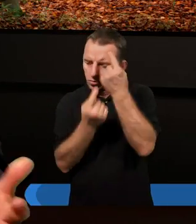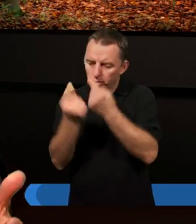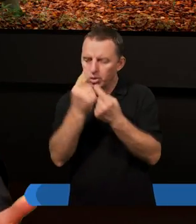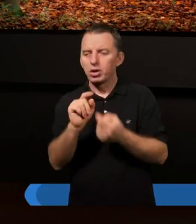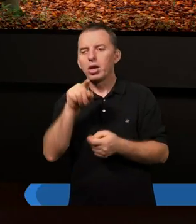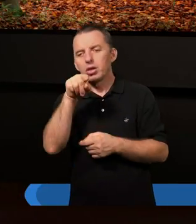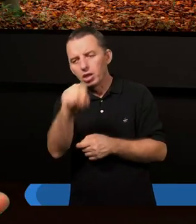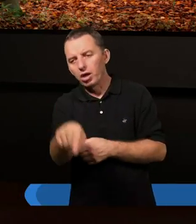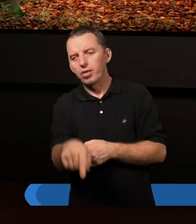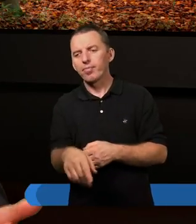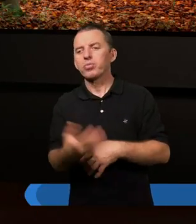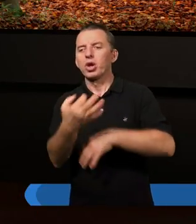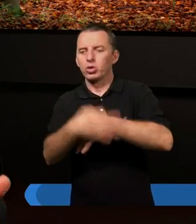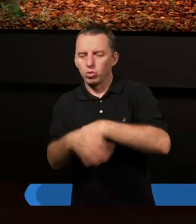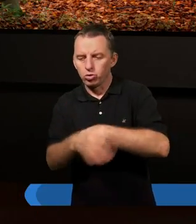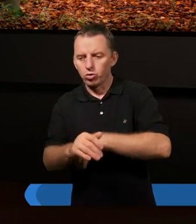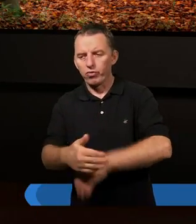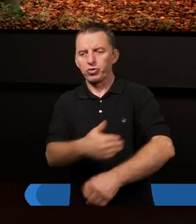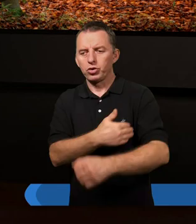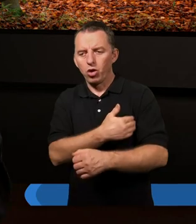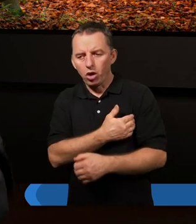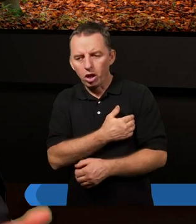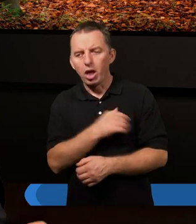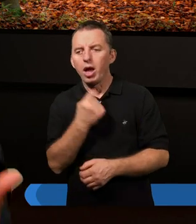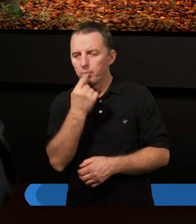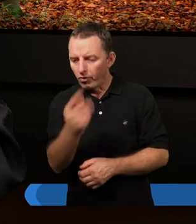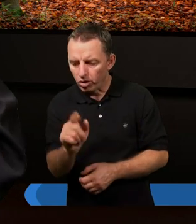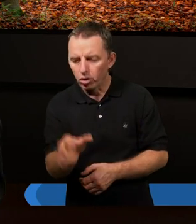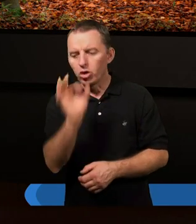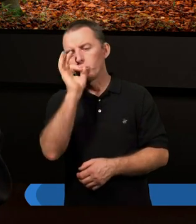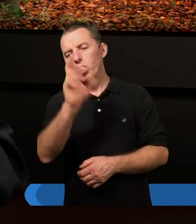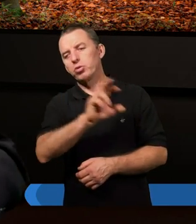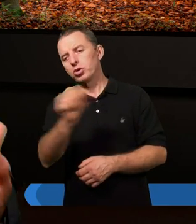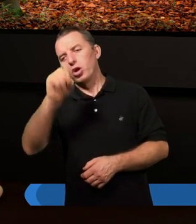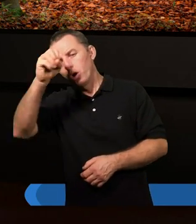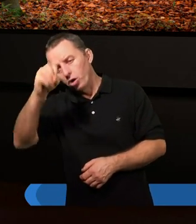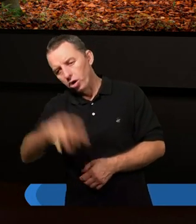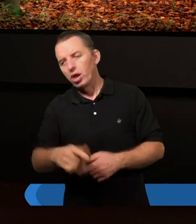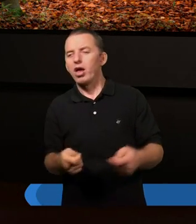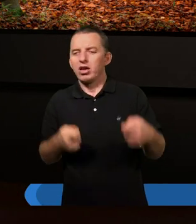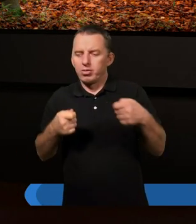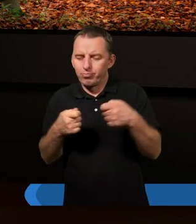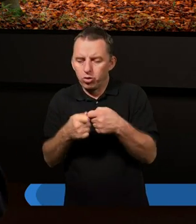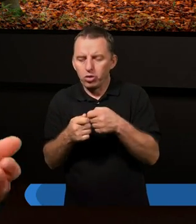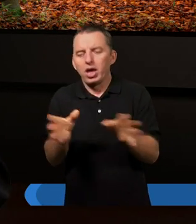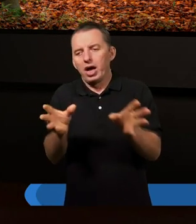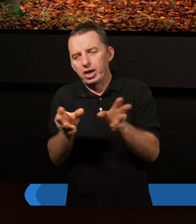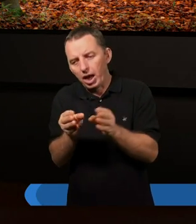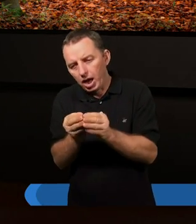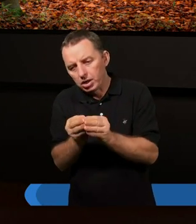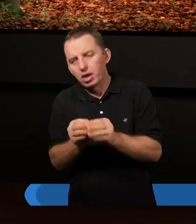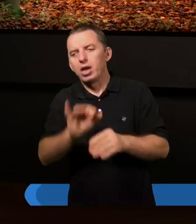Wiecie, my jesteśmy tutaj w studium szkole i czy powiemy dobrze, czy gorzej, to wspólnie razem zawsze to